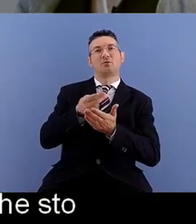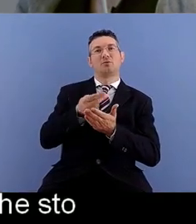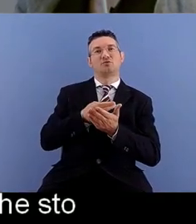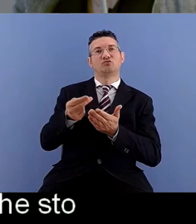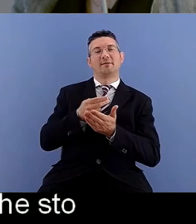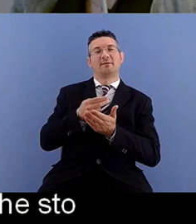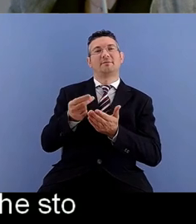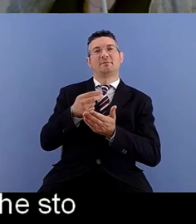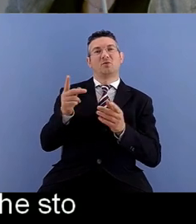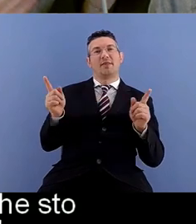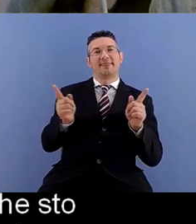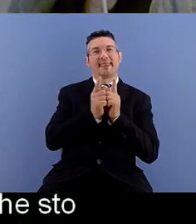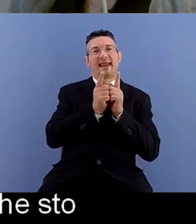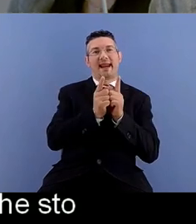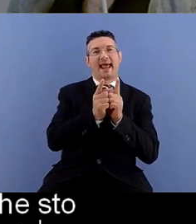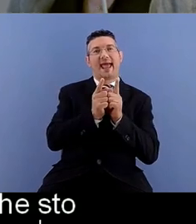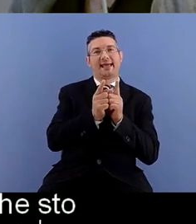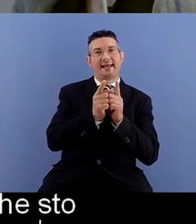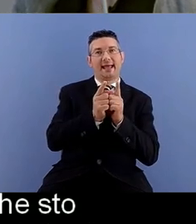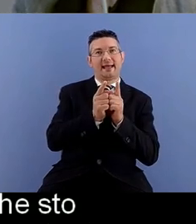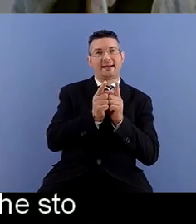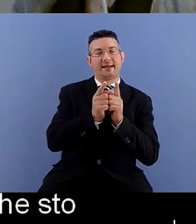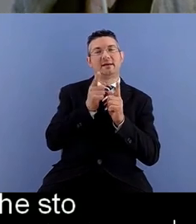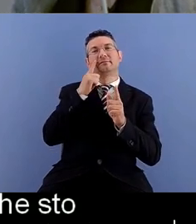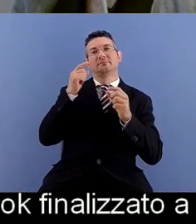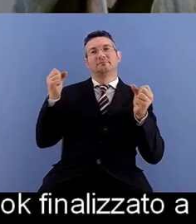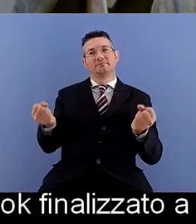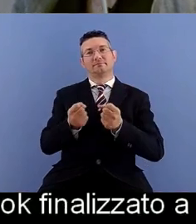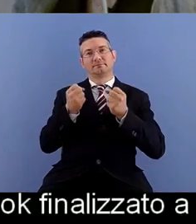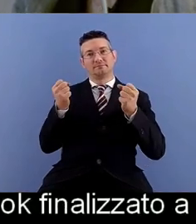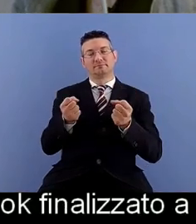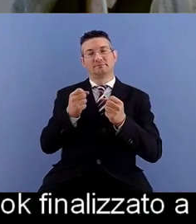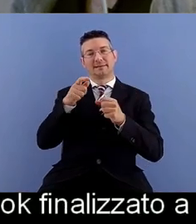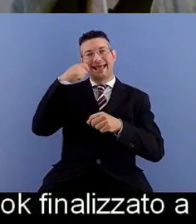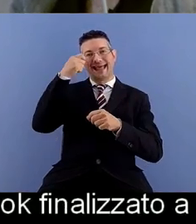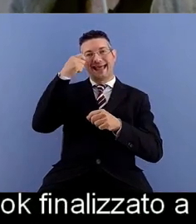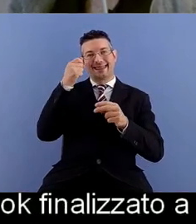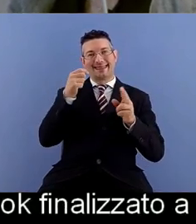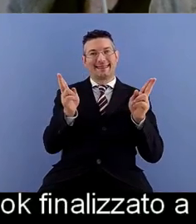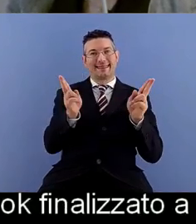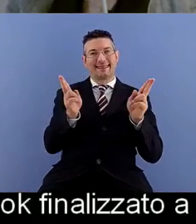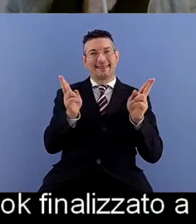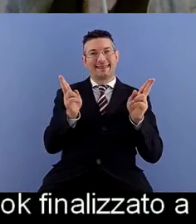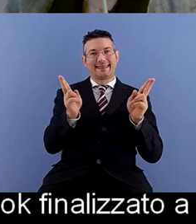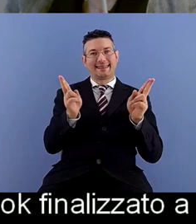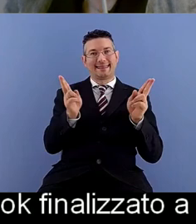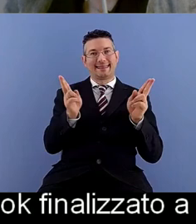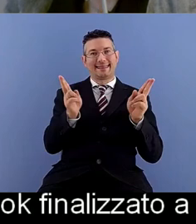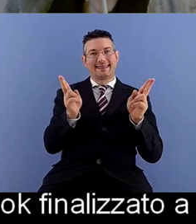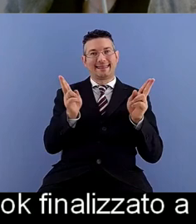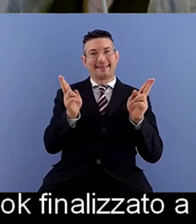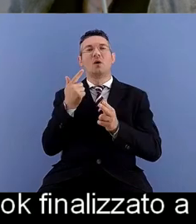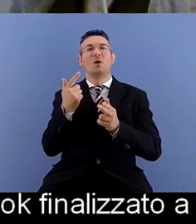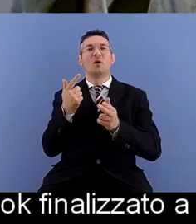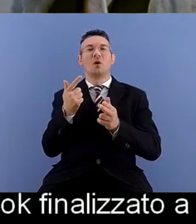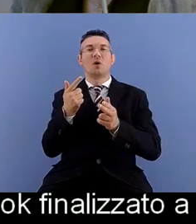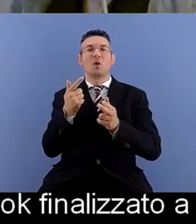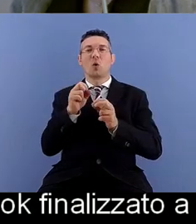finalizzato a promuovere la comunicazione di un libro